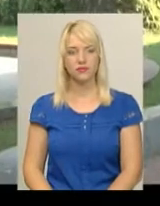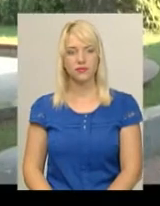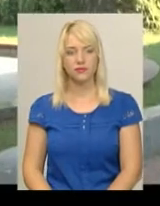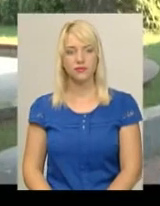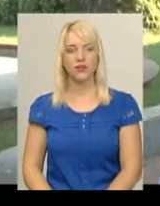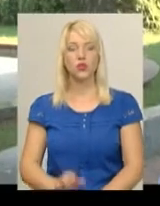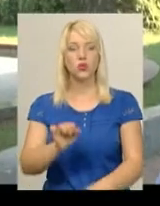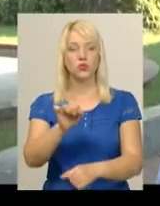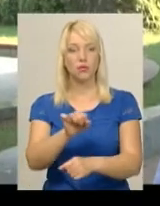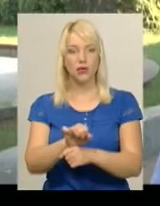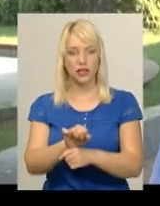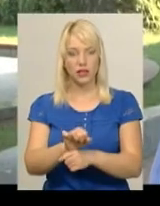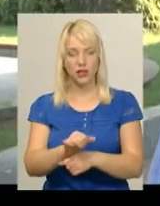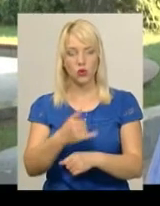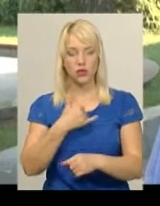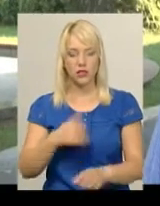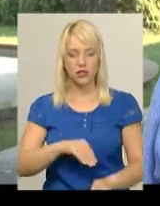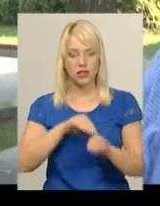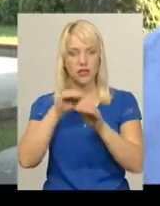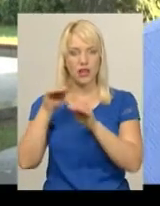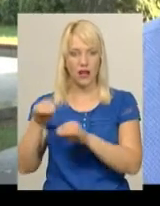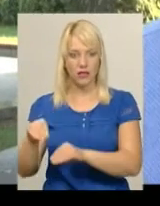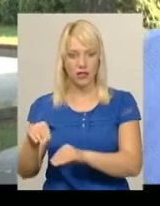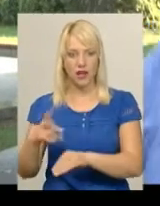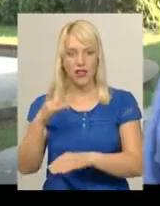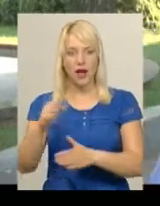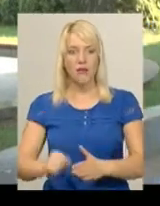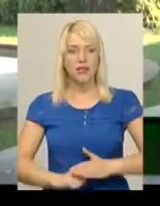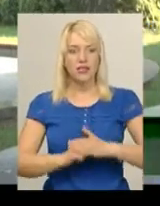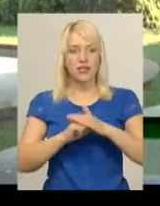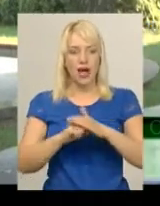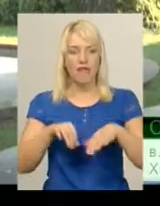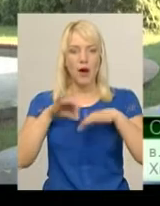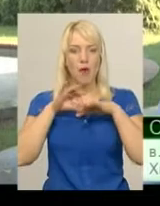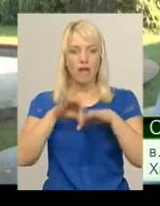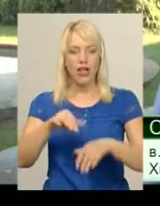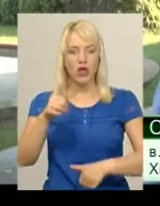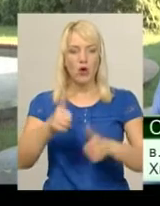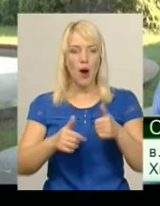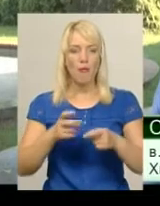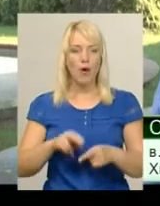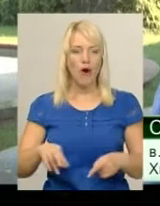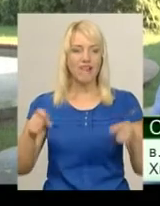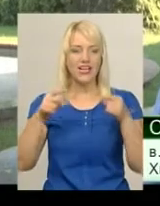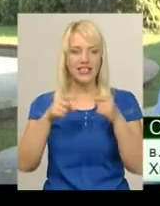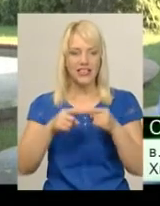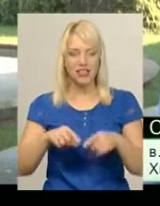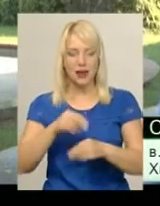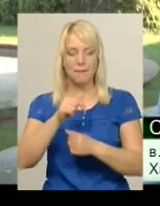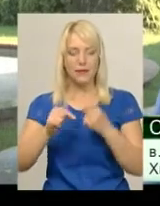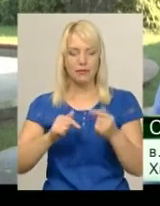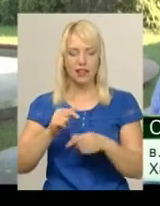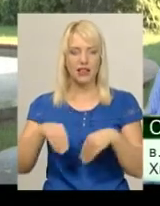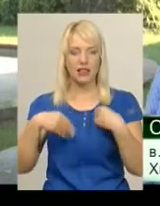Зупинки в нас ставляться на підставі проведеного конкурсу по визначенню підприємця по наданню послуг